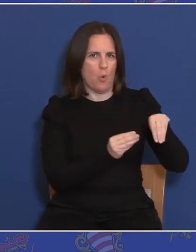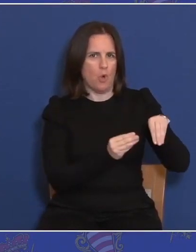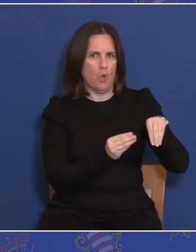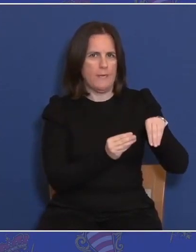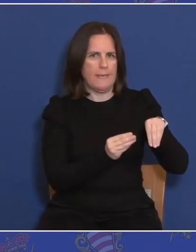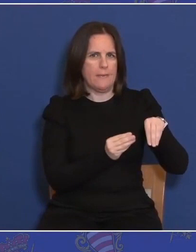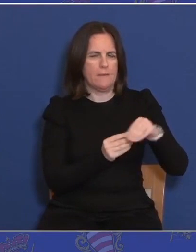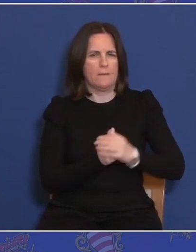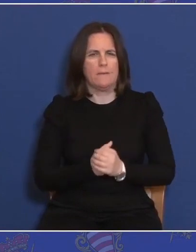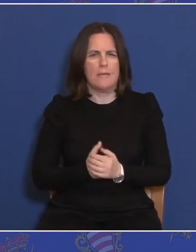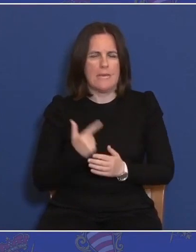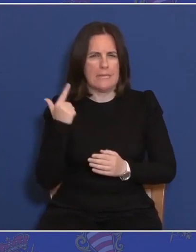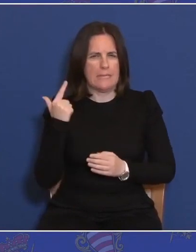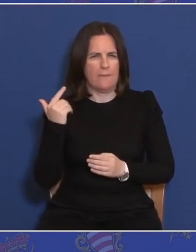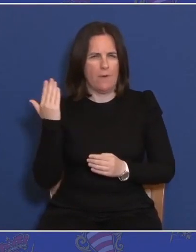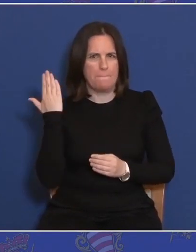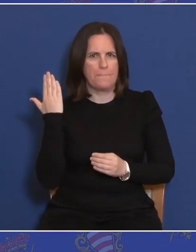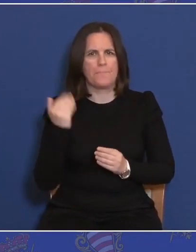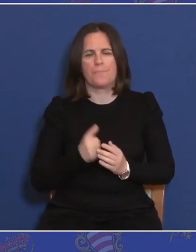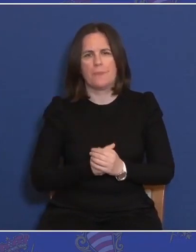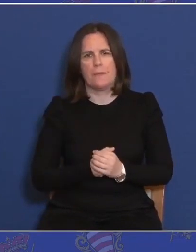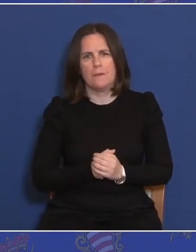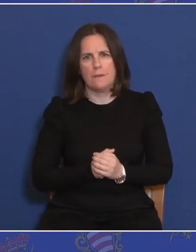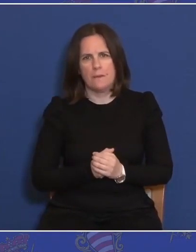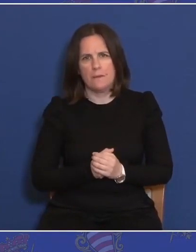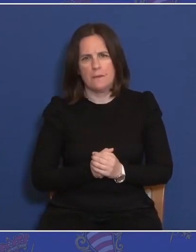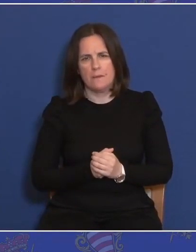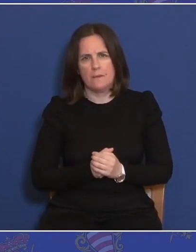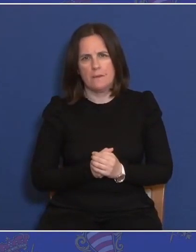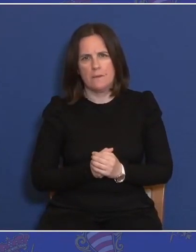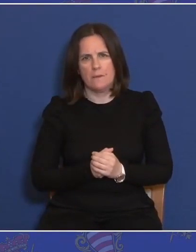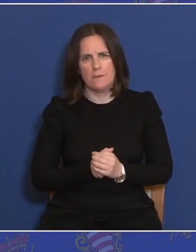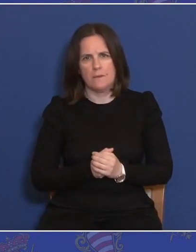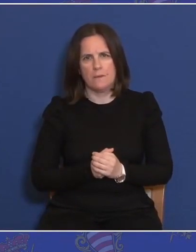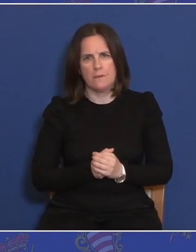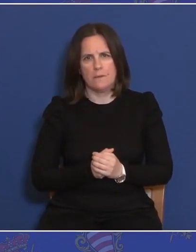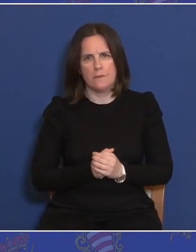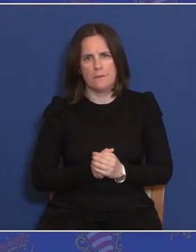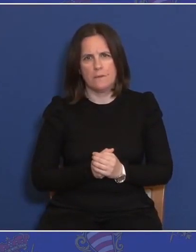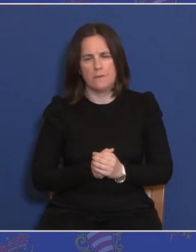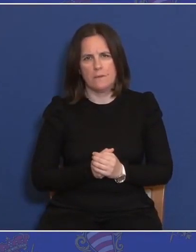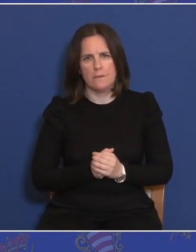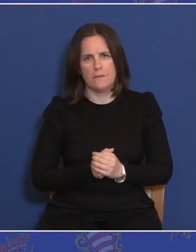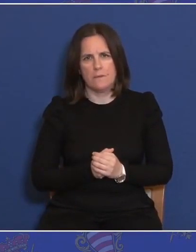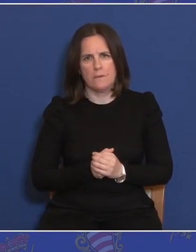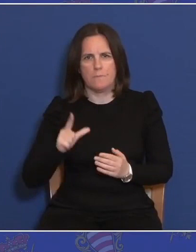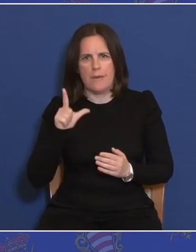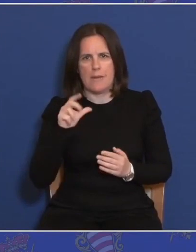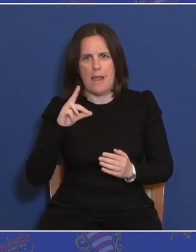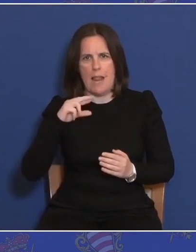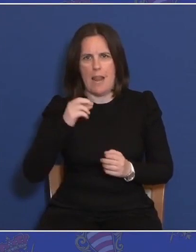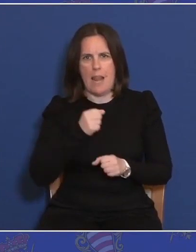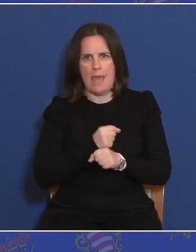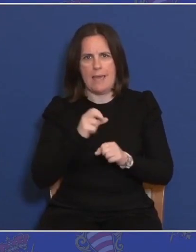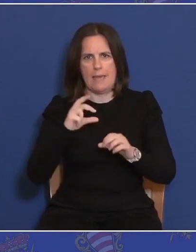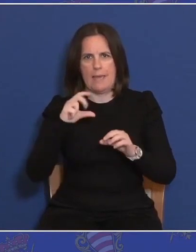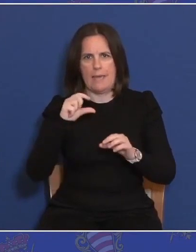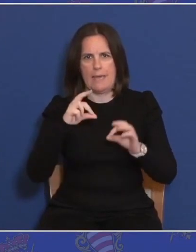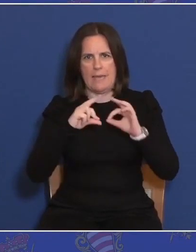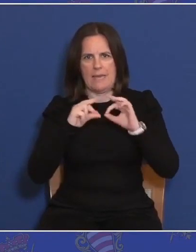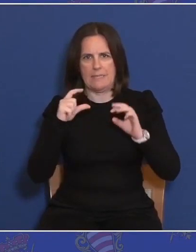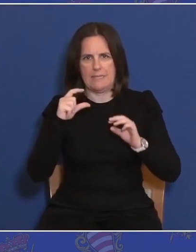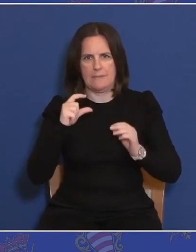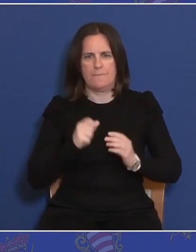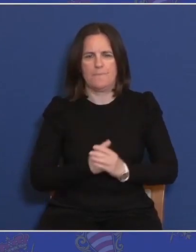mislim da su dva bora točno, da mi je i ta dva bora će se ukloniti. Isto tako mora, obzirom da